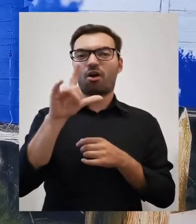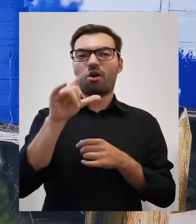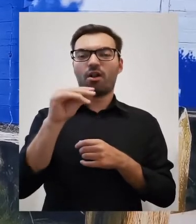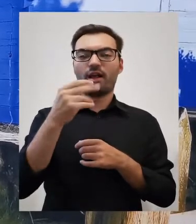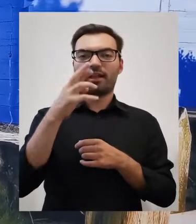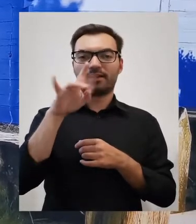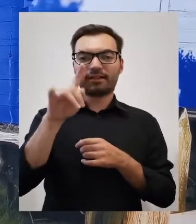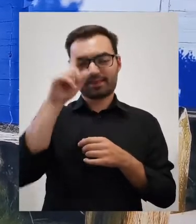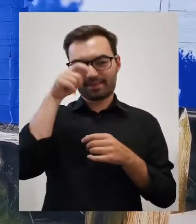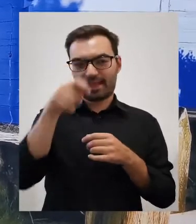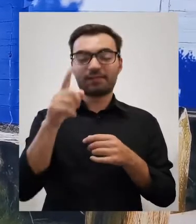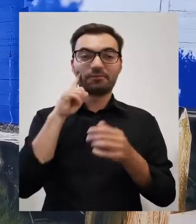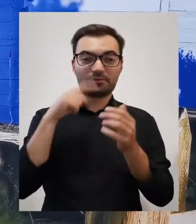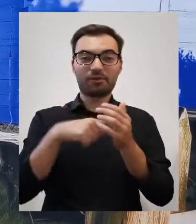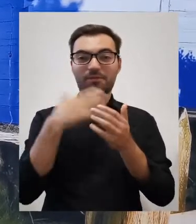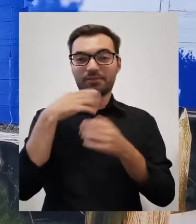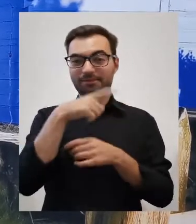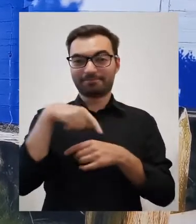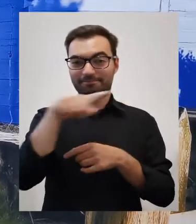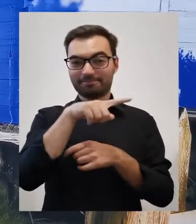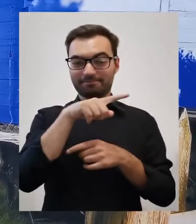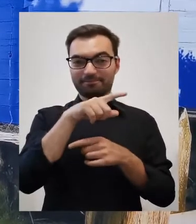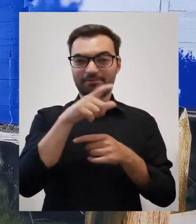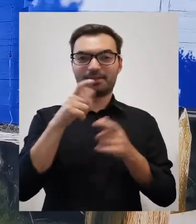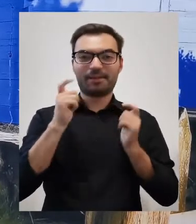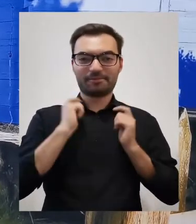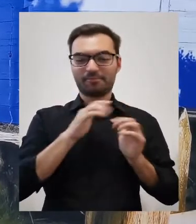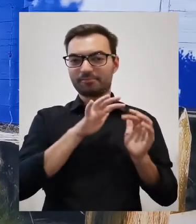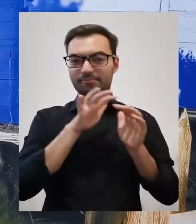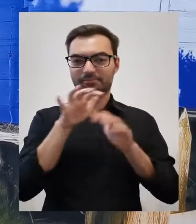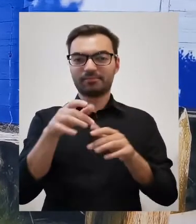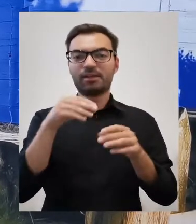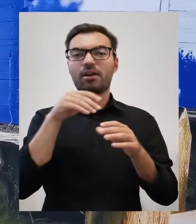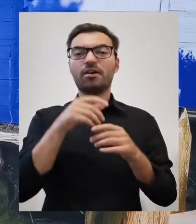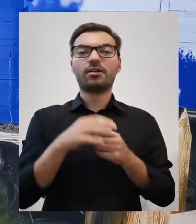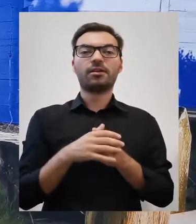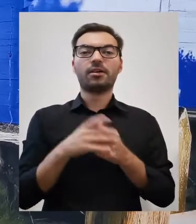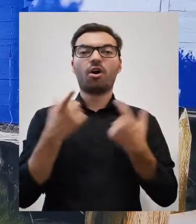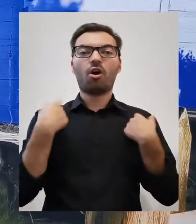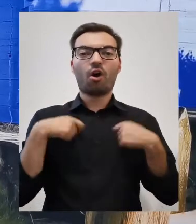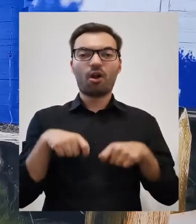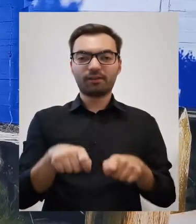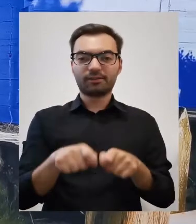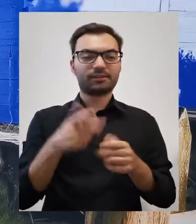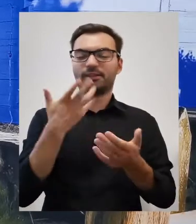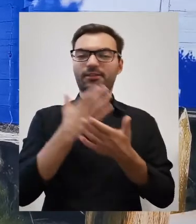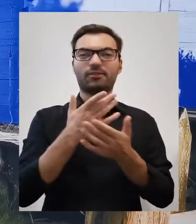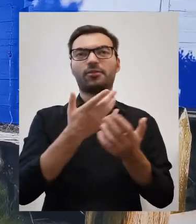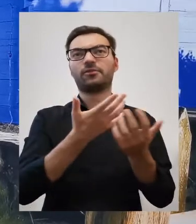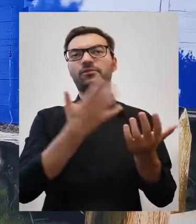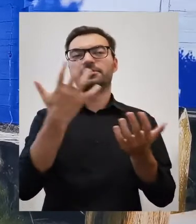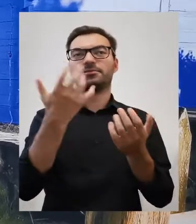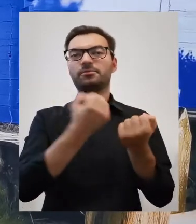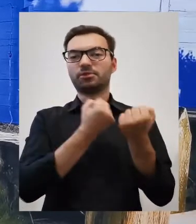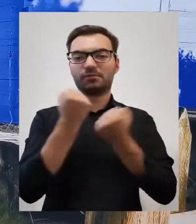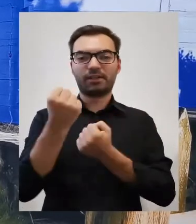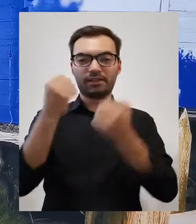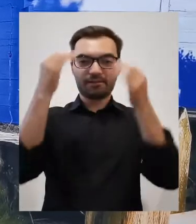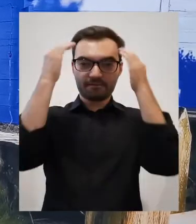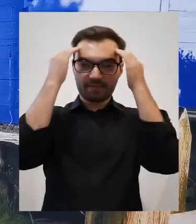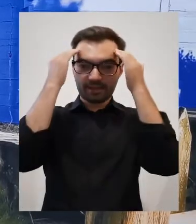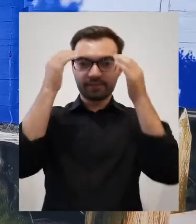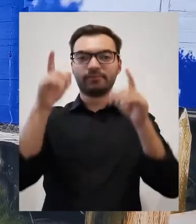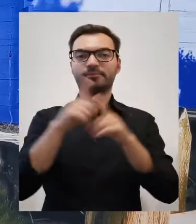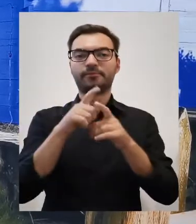Olendry. I to właśnie po tych osadnikach, którzy nie tylko przynieśli ze